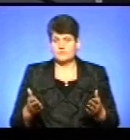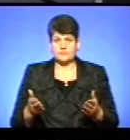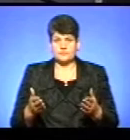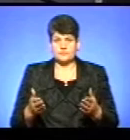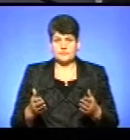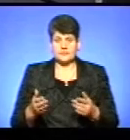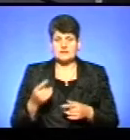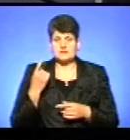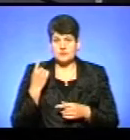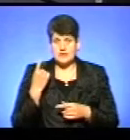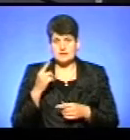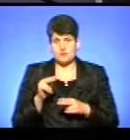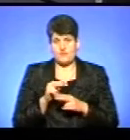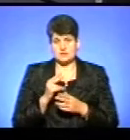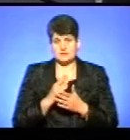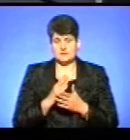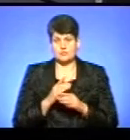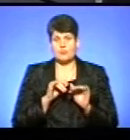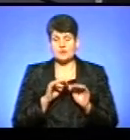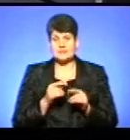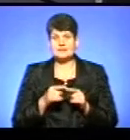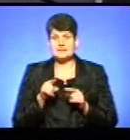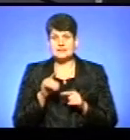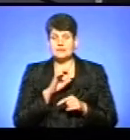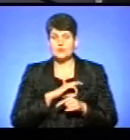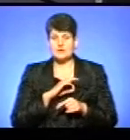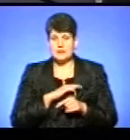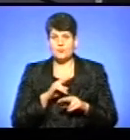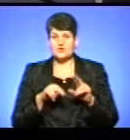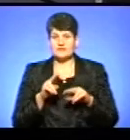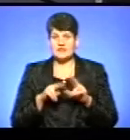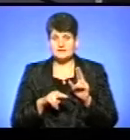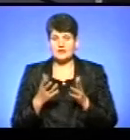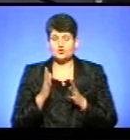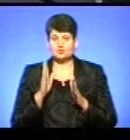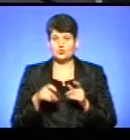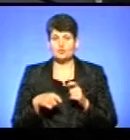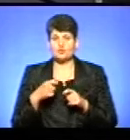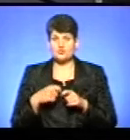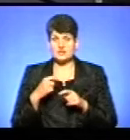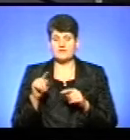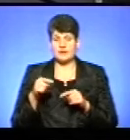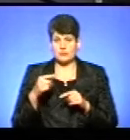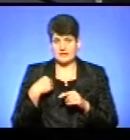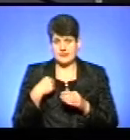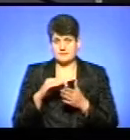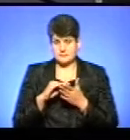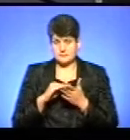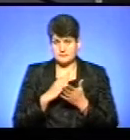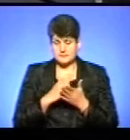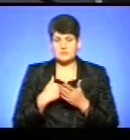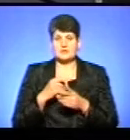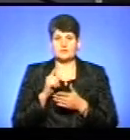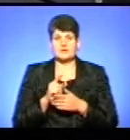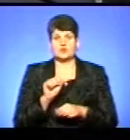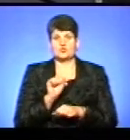одним великим зауваженням, що в процесі тої експлуатації або будівництва, якщо будуть порушені ті вимоги, які нам встановлені, то ми зобов